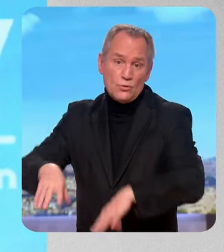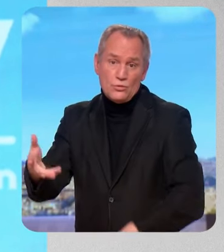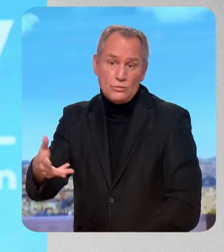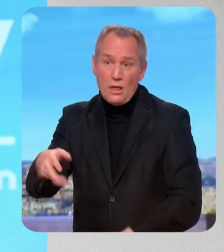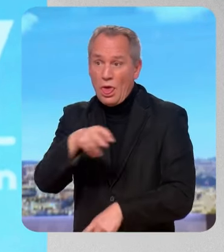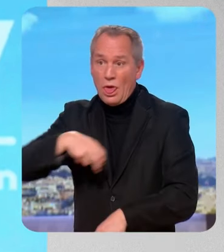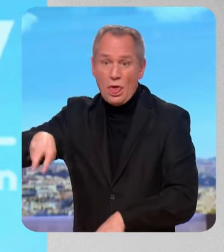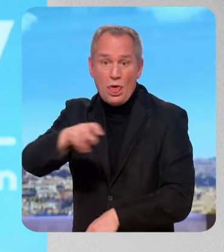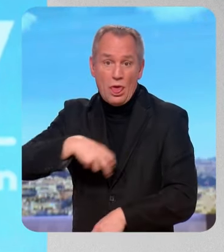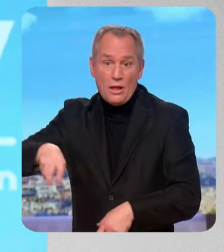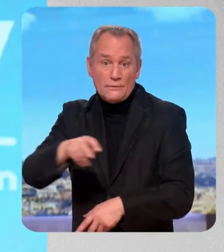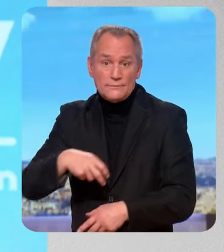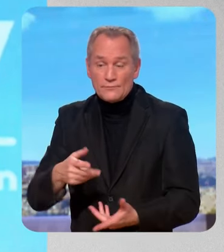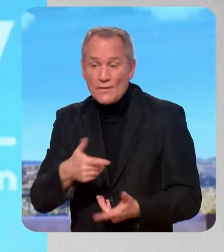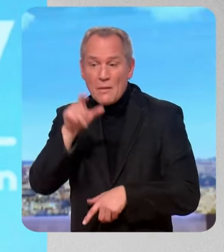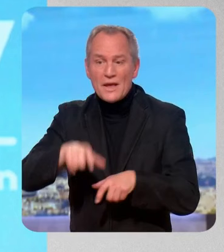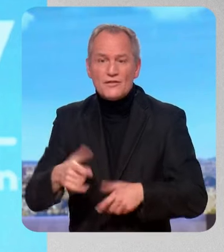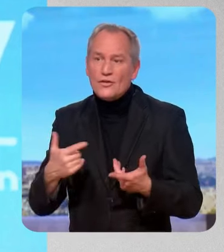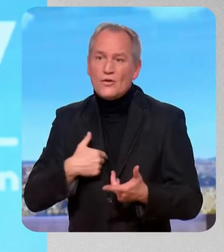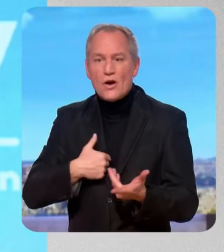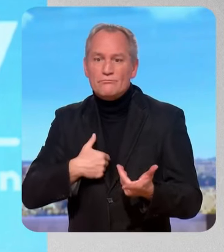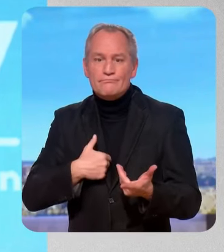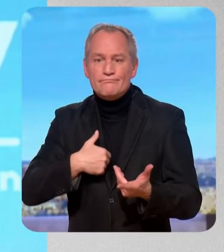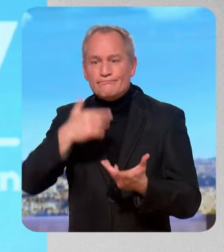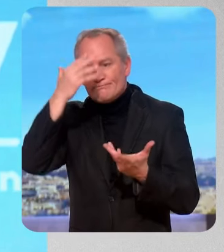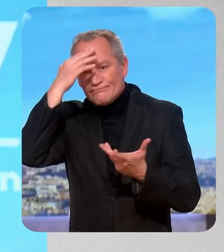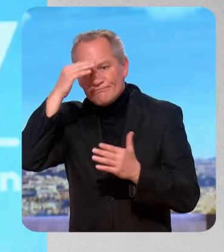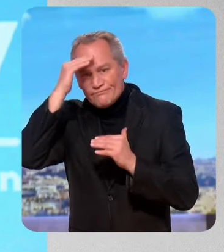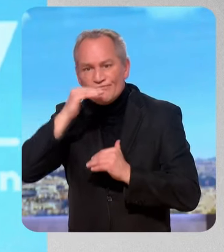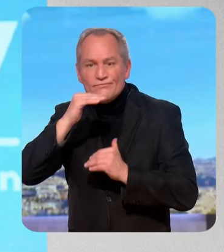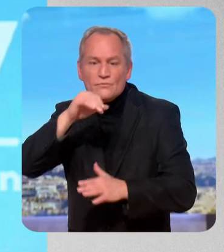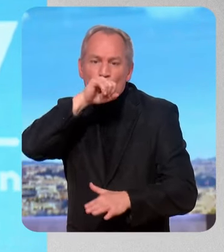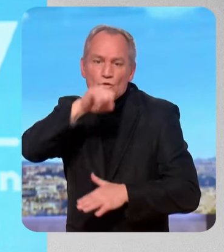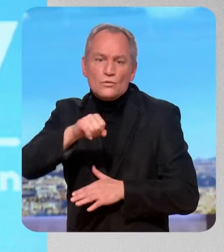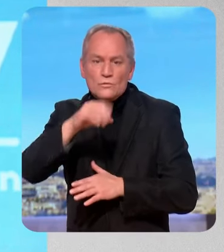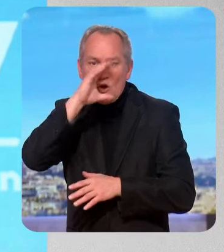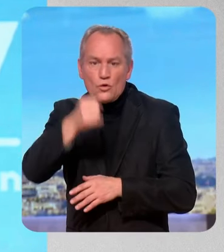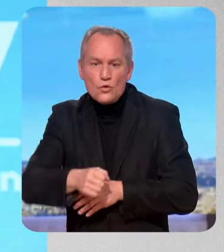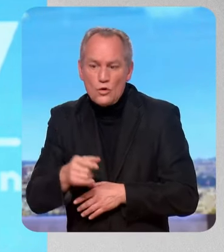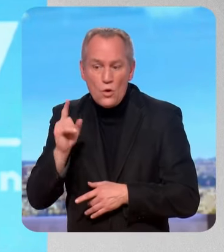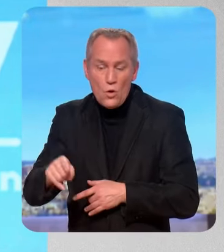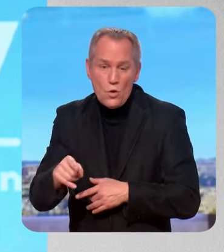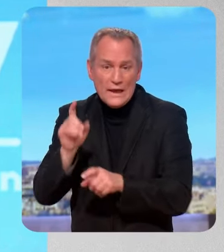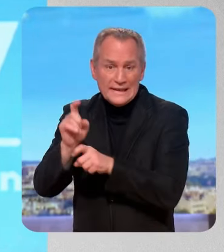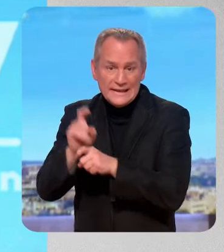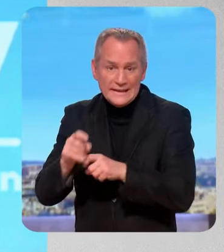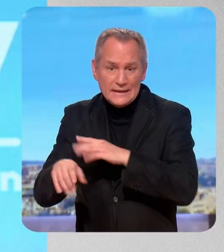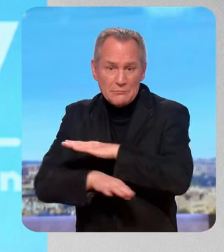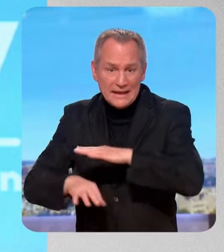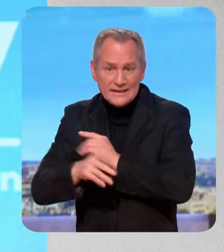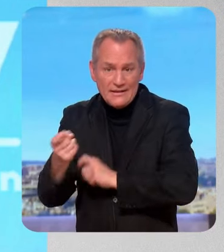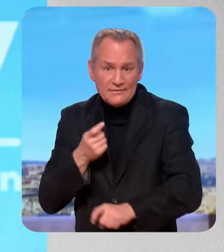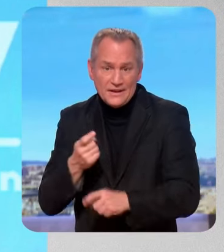Ceux qui se réclament du gaullisme mettent en cause les institutions fondées par le général de Gaulle. Moi, je pense qu'il faut passer à la 6e